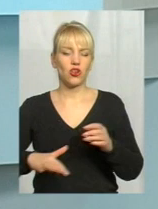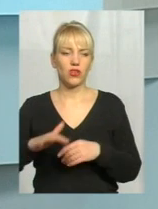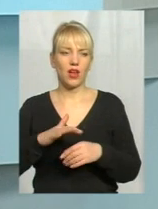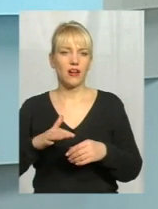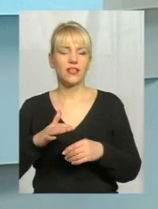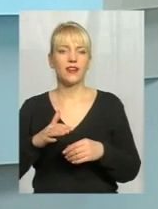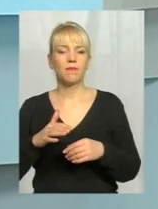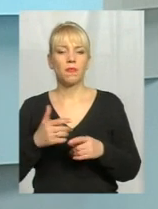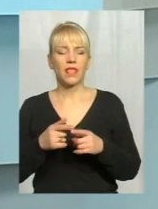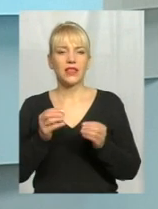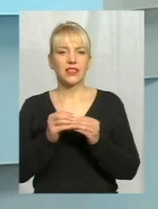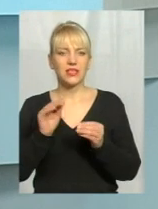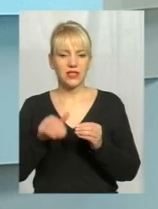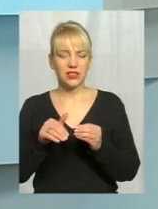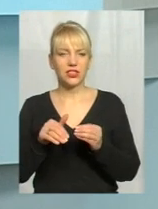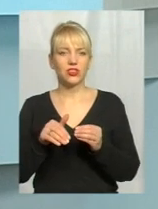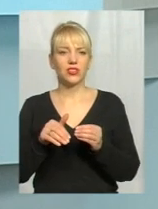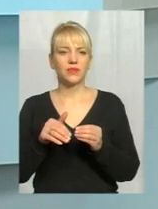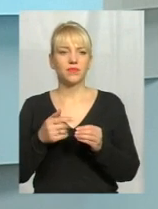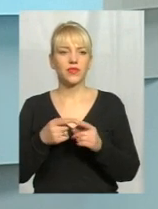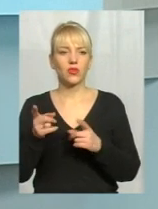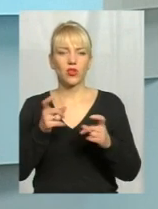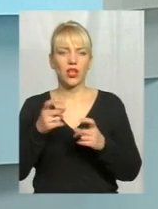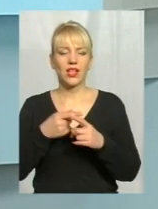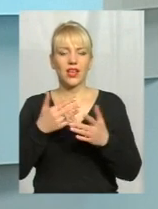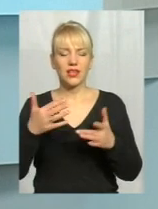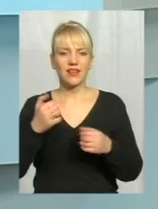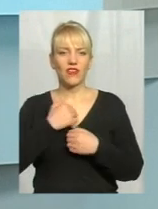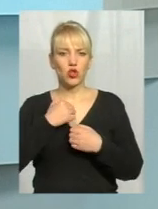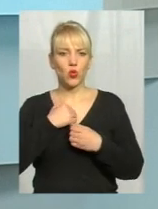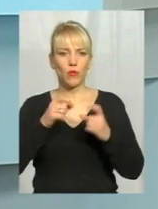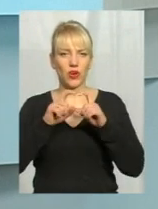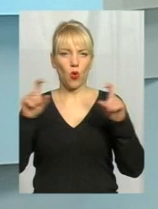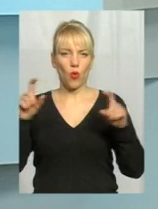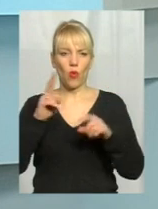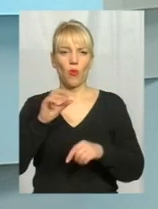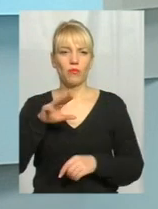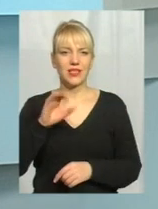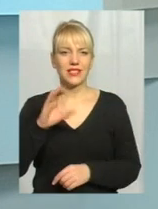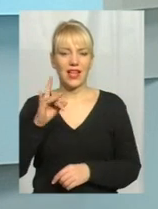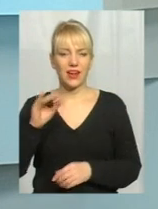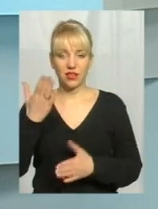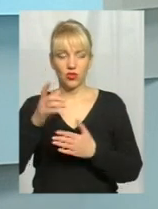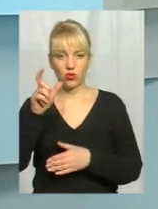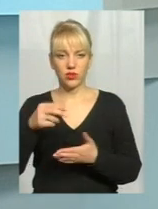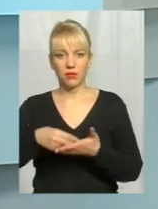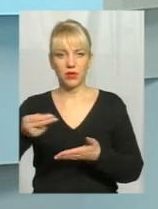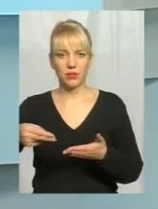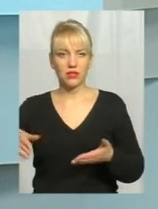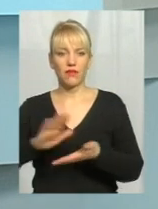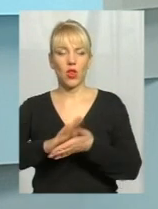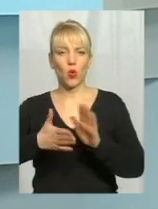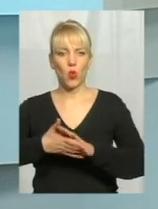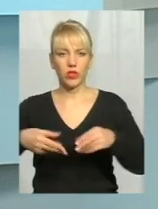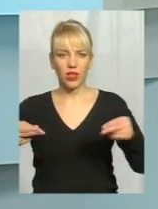Також такі кошти приймалися різними військовими комісаріатами, фактично, тобто, якщо особа підписувала контракт, йшла